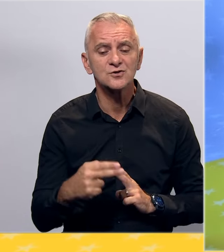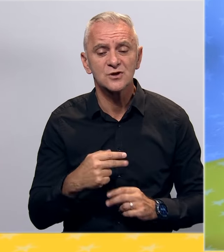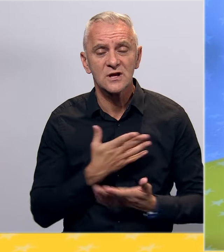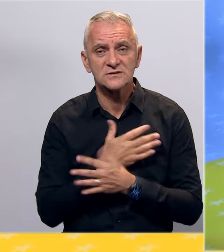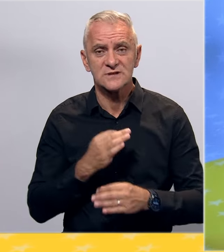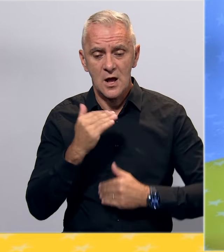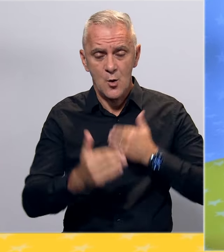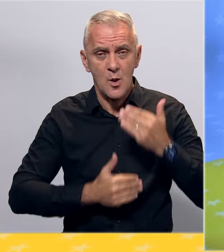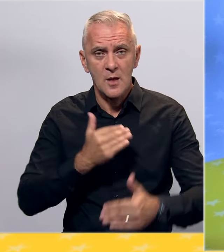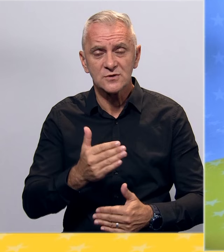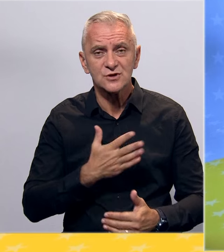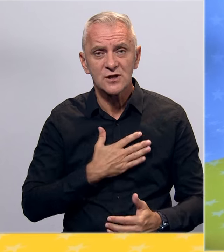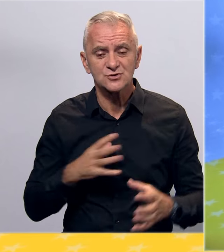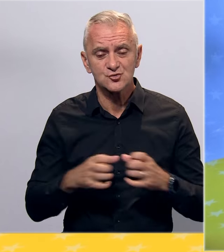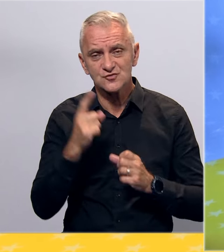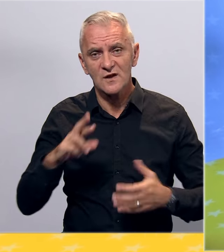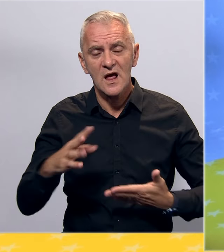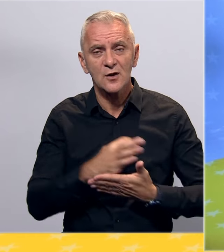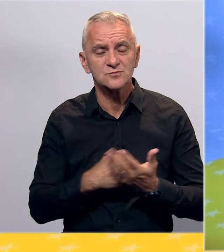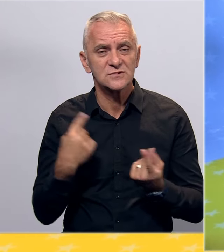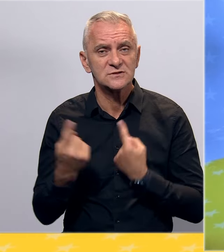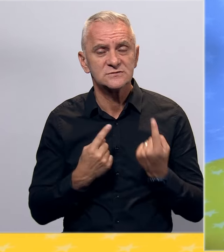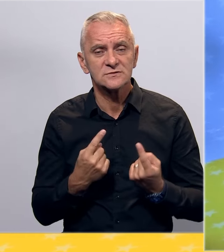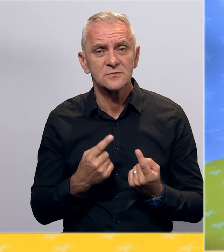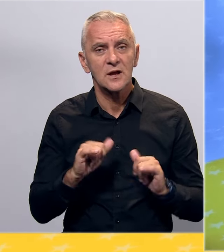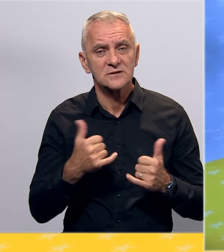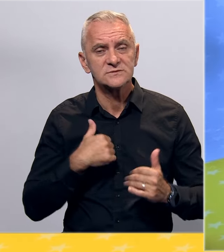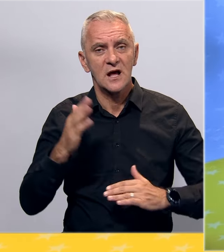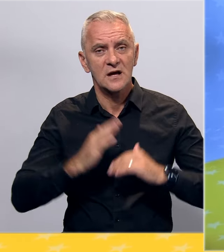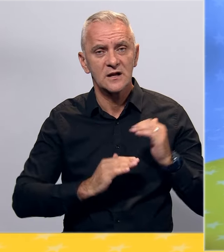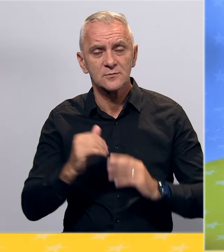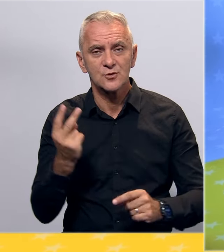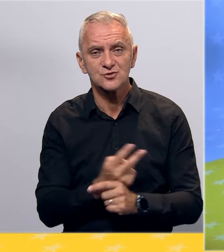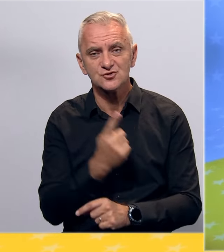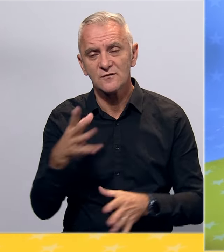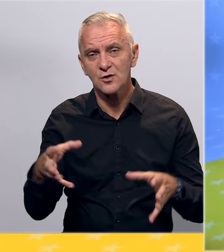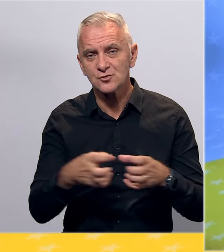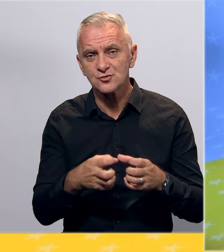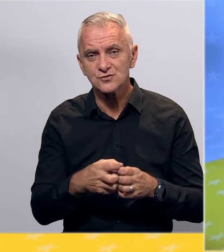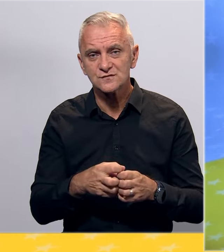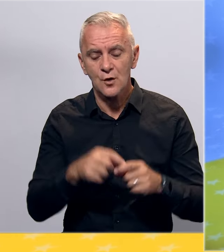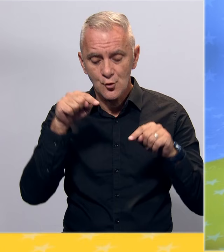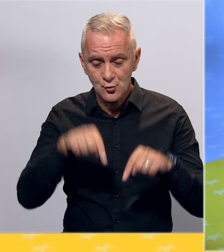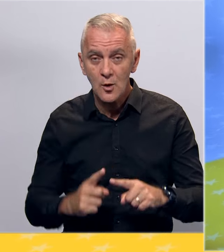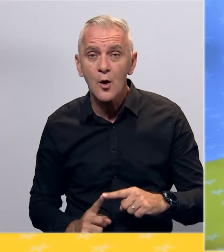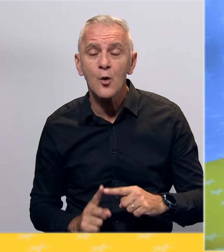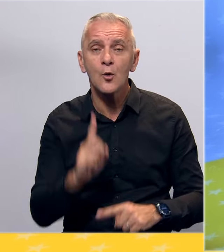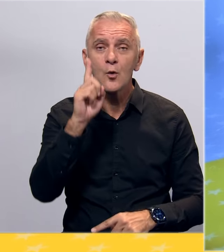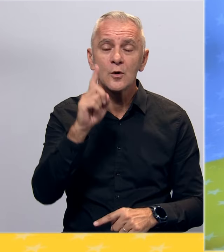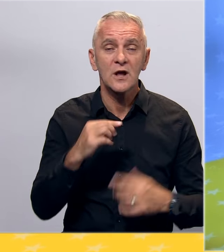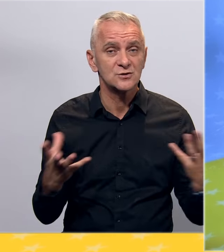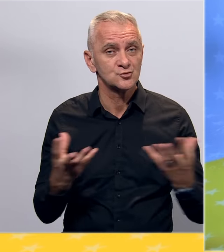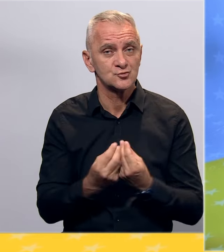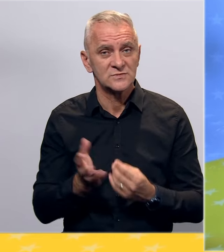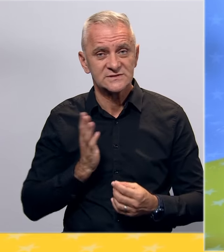našeg društvenog i ekonomskog stanja je da gradimo državu i društvo od ozdov prema gore, zajedno sa